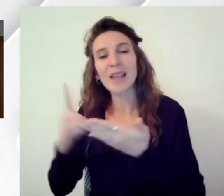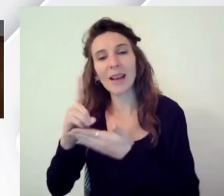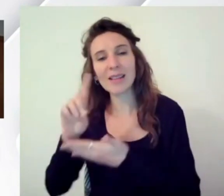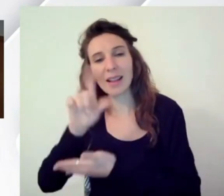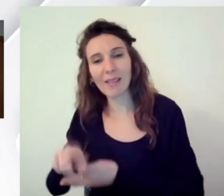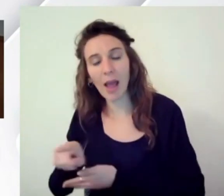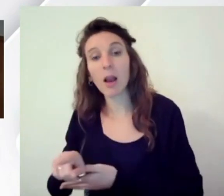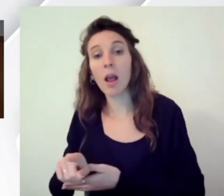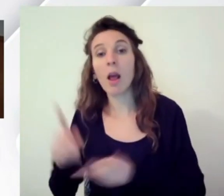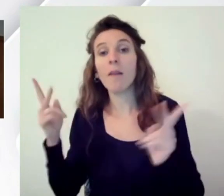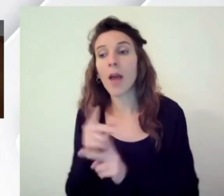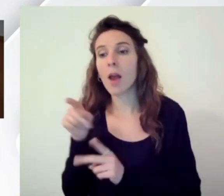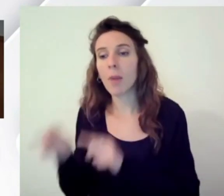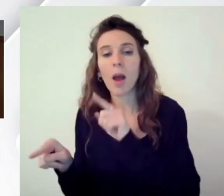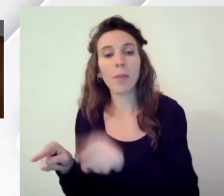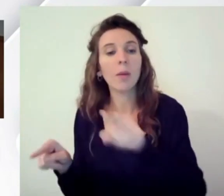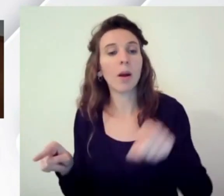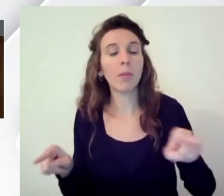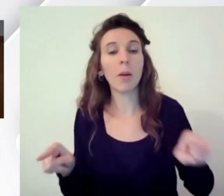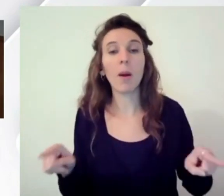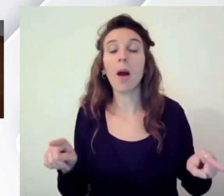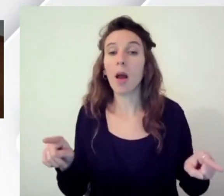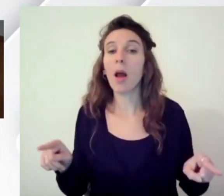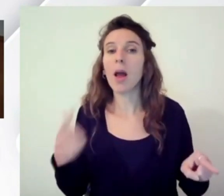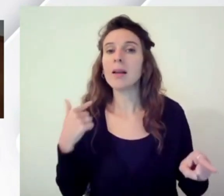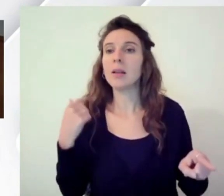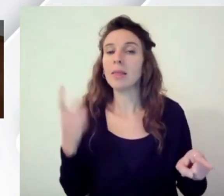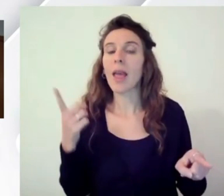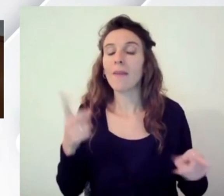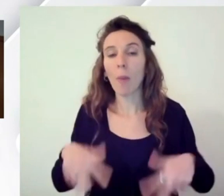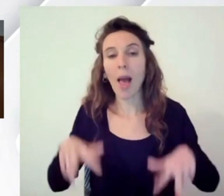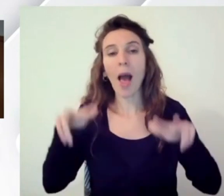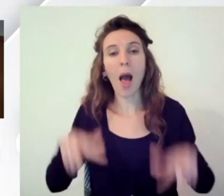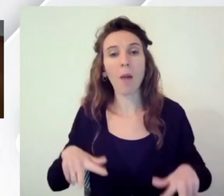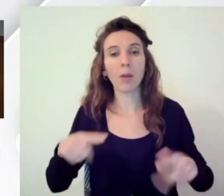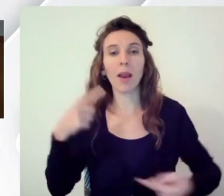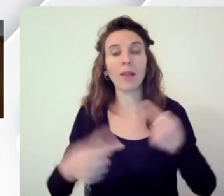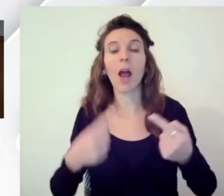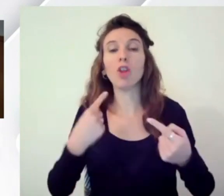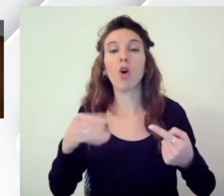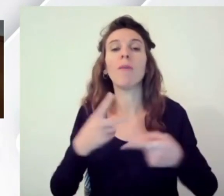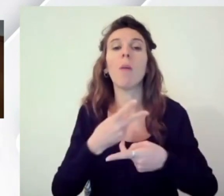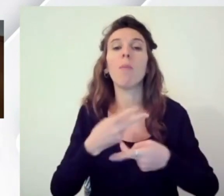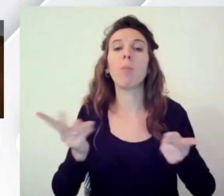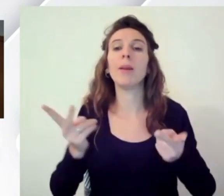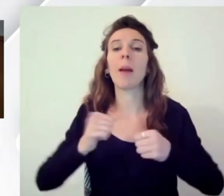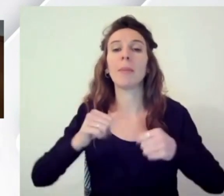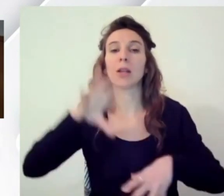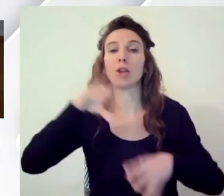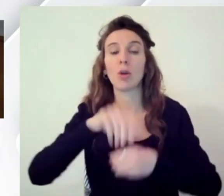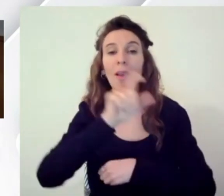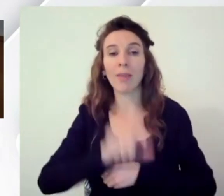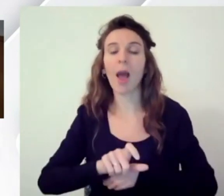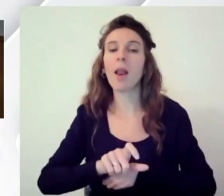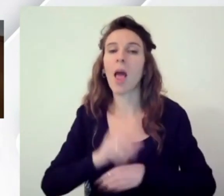abilitano e abiteranno sempre di più da questo punto di vista fare accessibile dentro la pubblica amministrazione italiana per